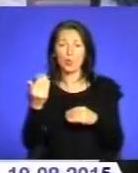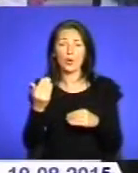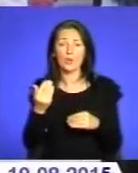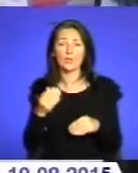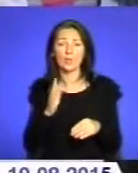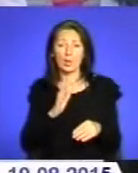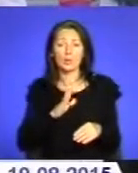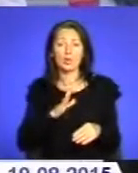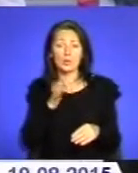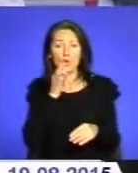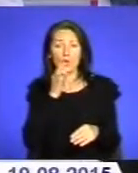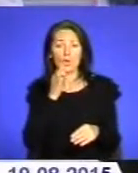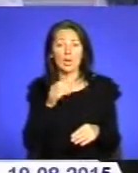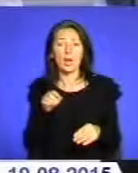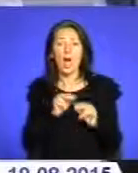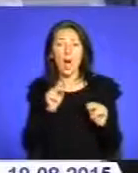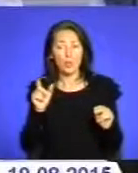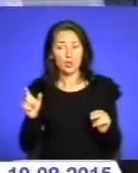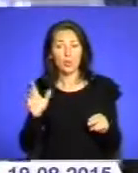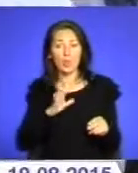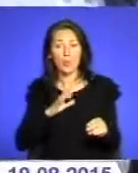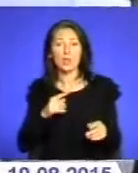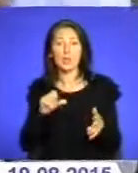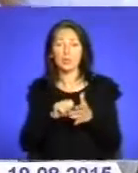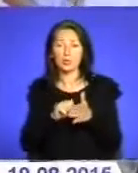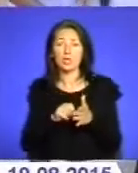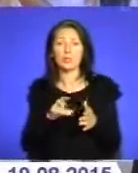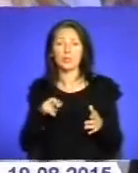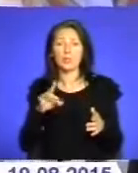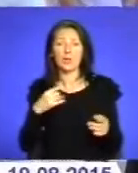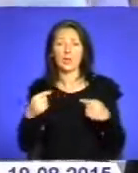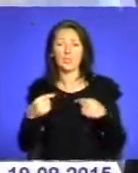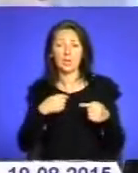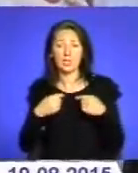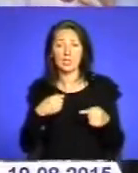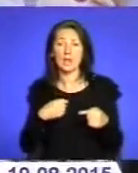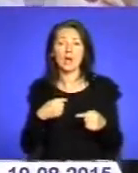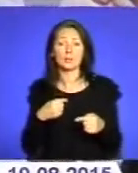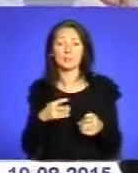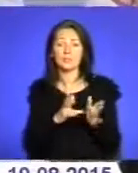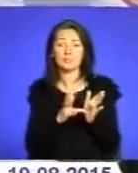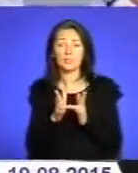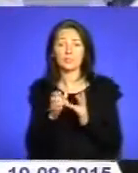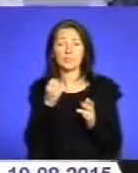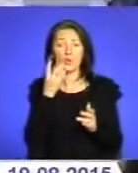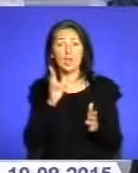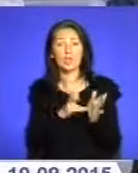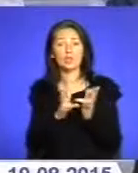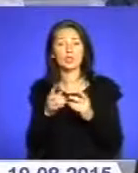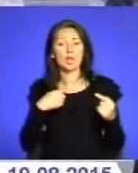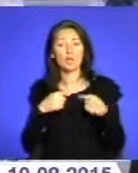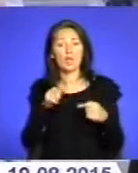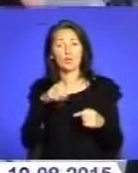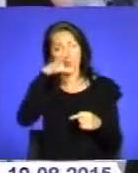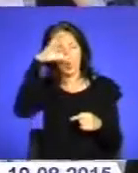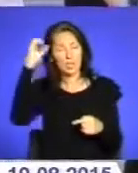і також присутніми при страстях Господа в Оливному городі, коли Ісус страждав, ось вже в цю ніч, коли його мали